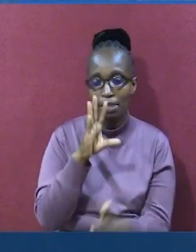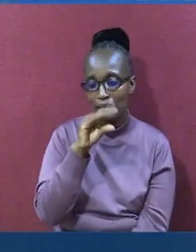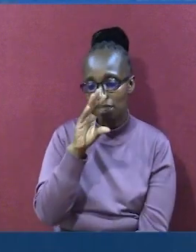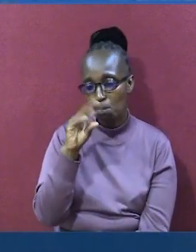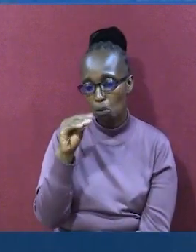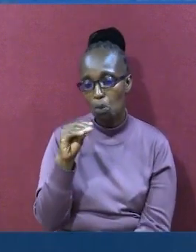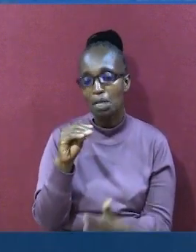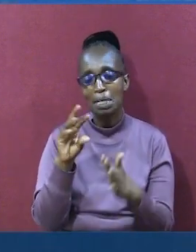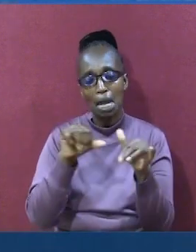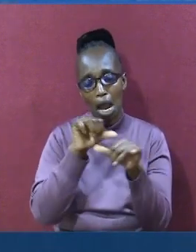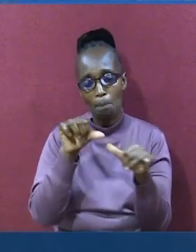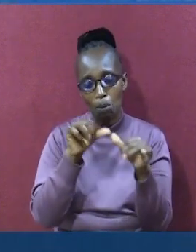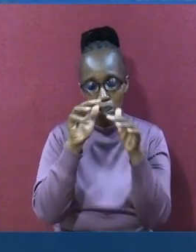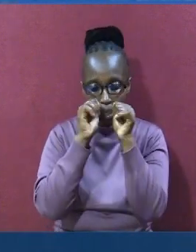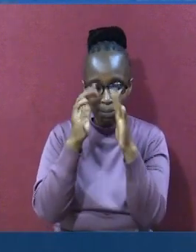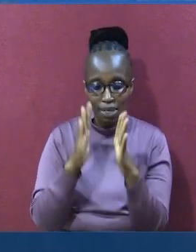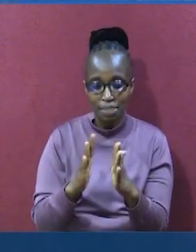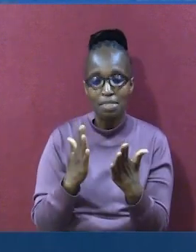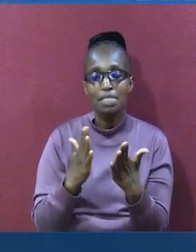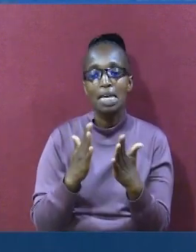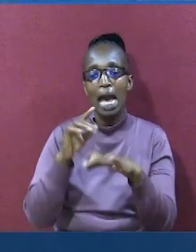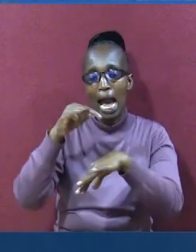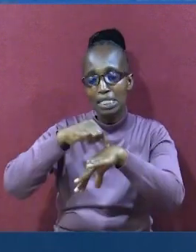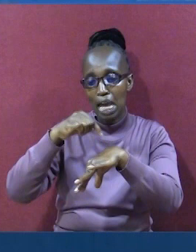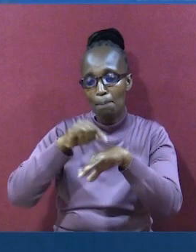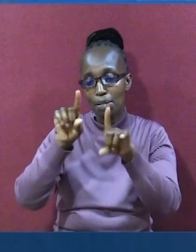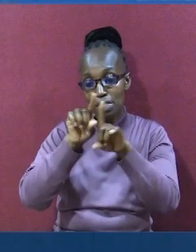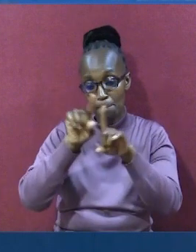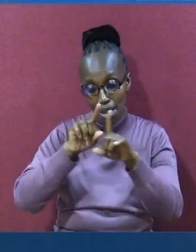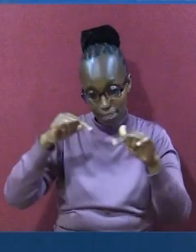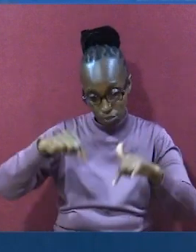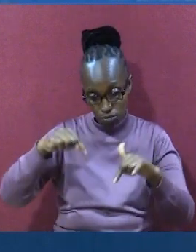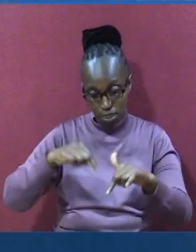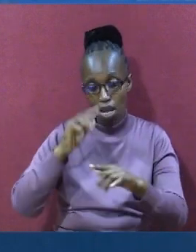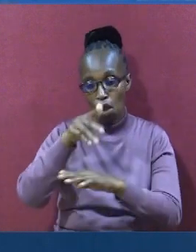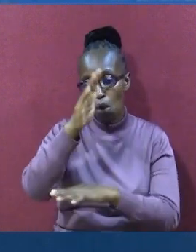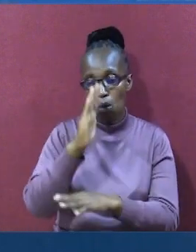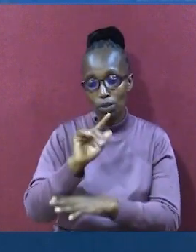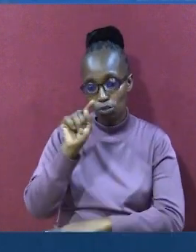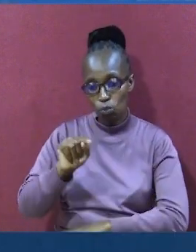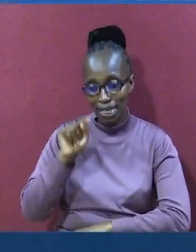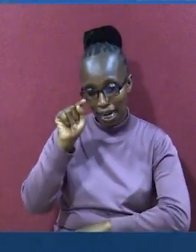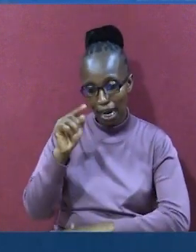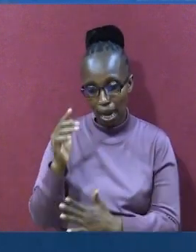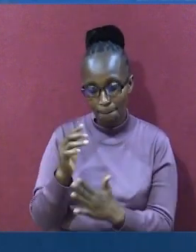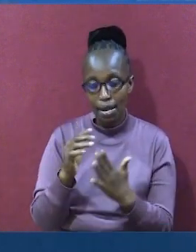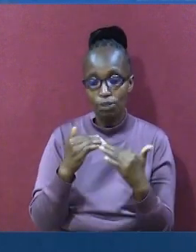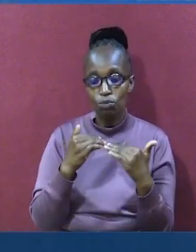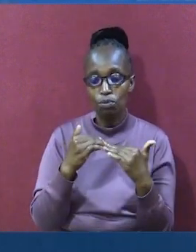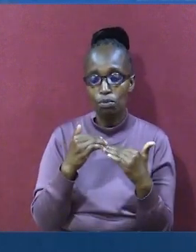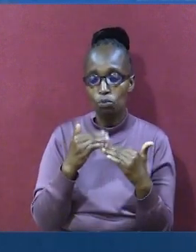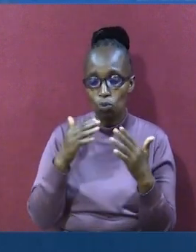Wakanena maneno ya baraka. Kwake ya kwamba. The time like this. God will come unto you. Na